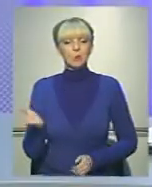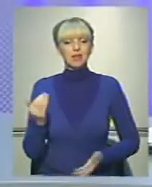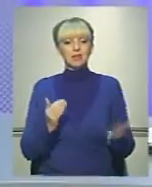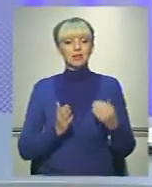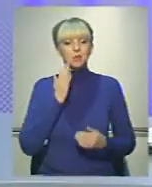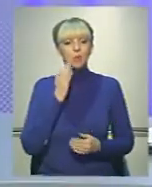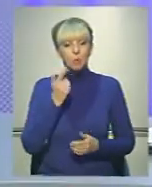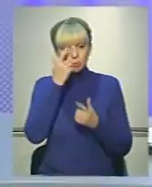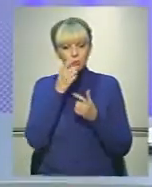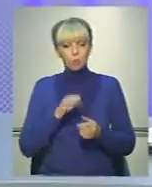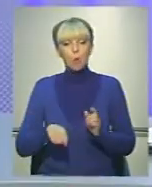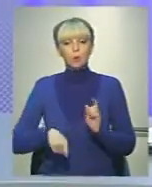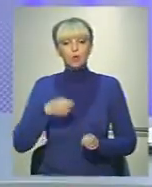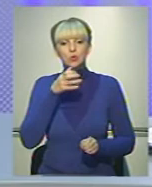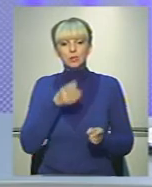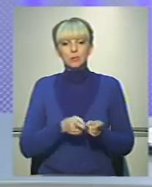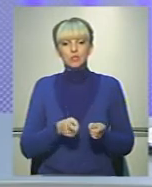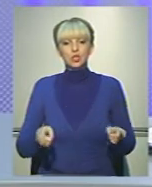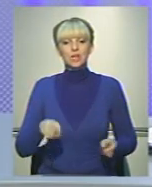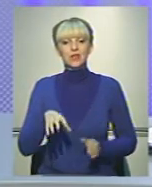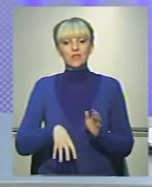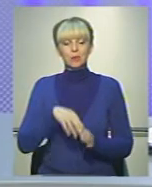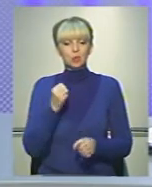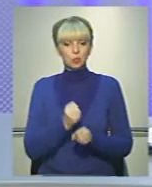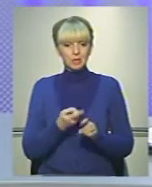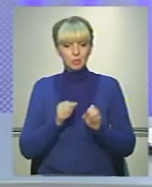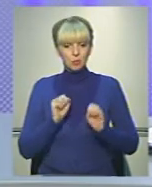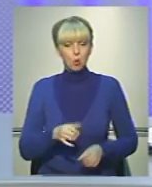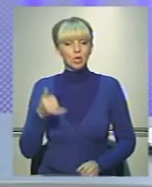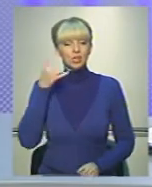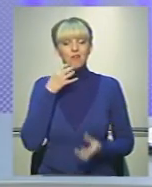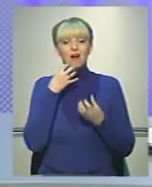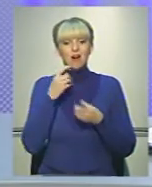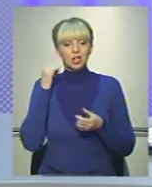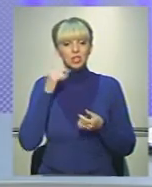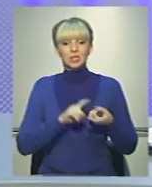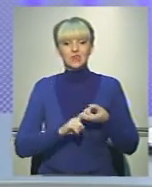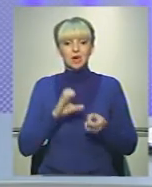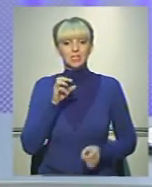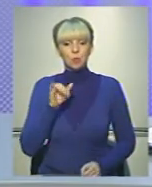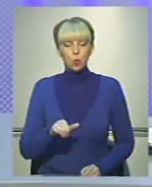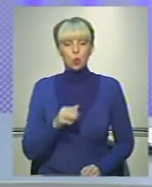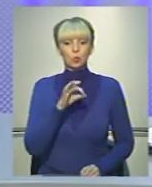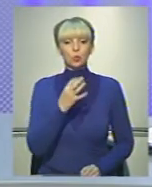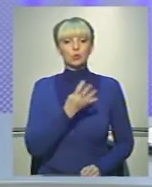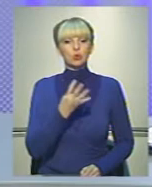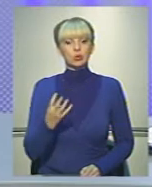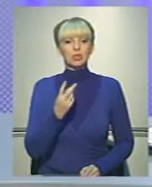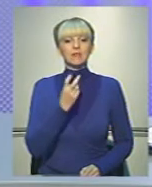буковинців повідомляти про порушення під час виборів. Зробити це можна на телефон гарячої лінії СБУ 044